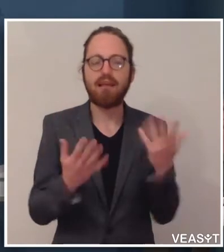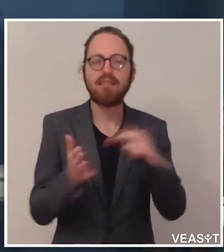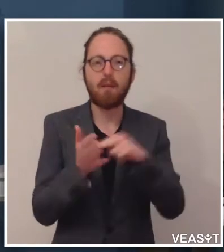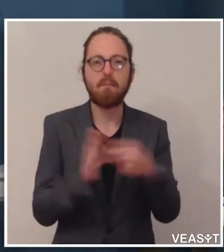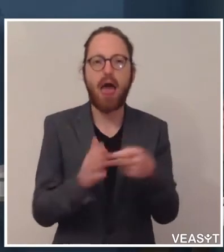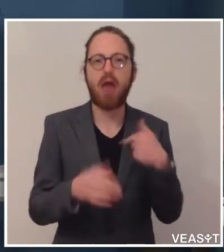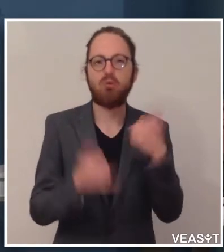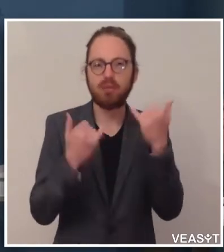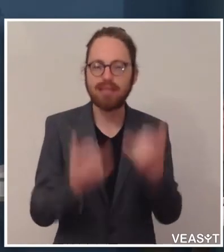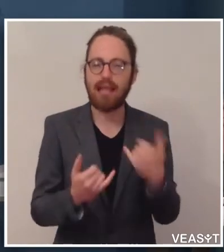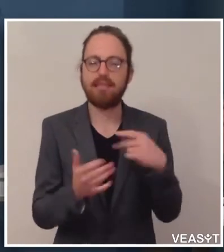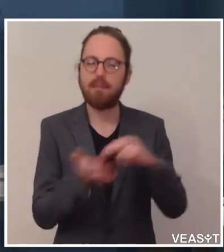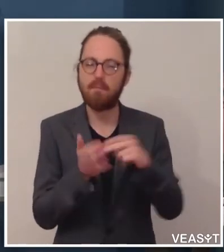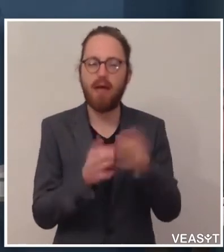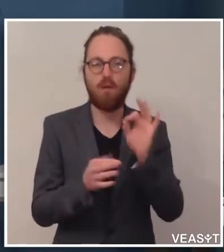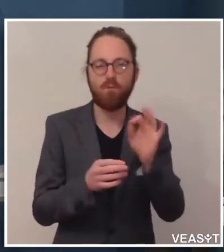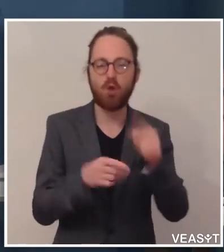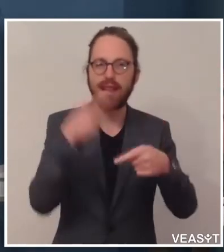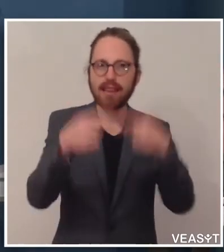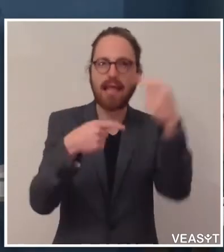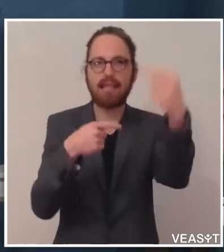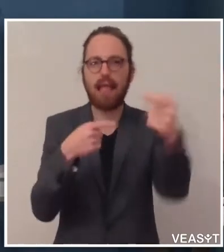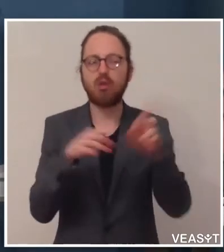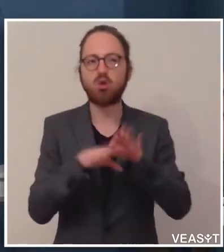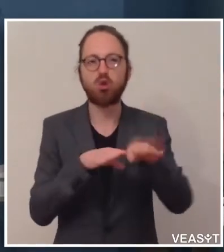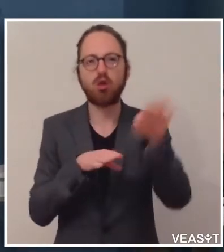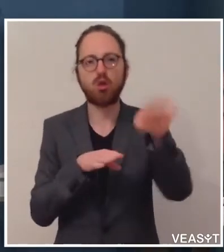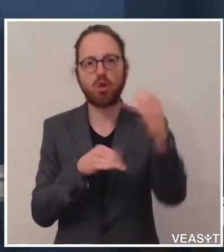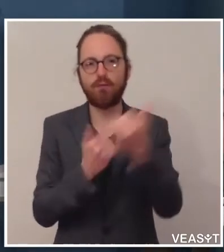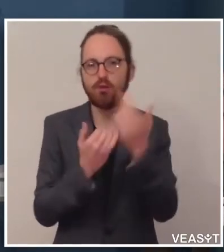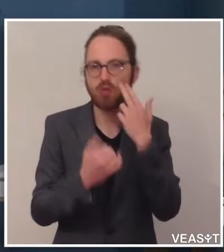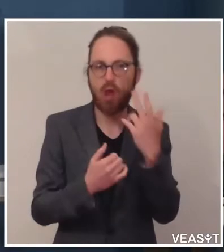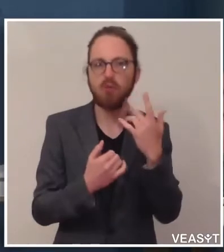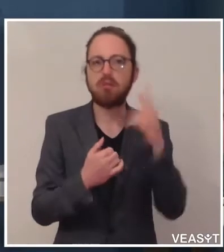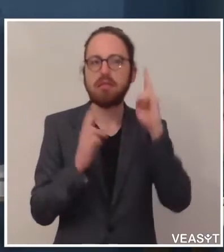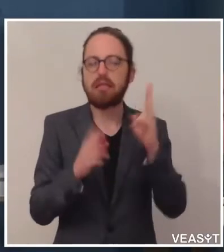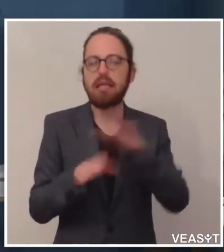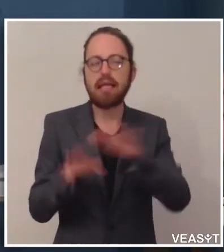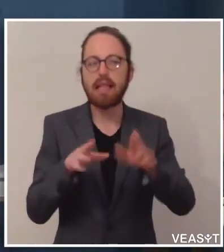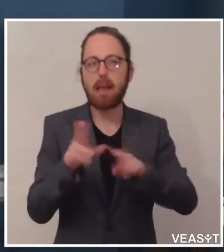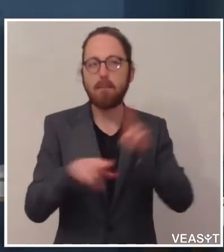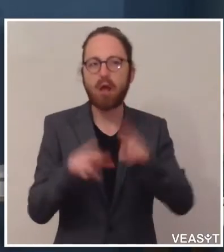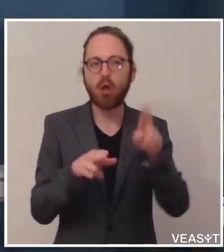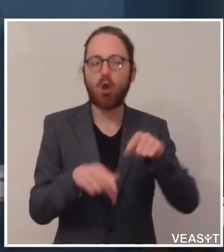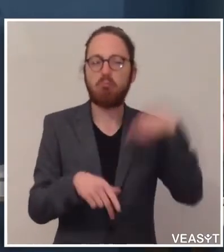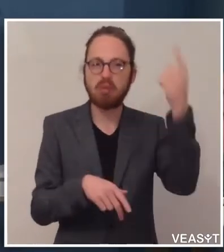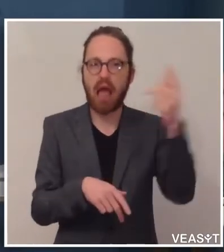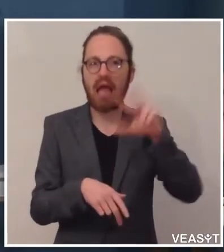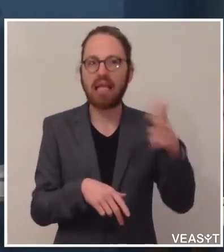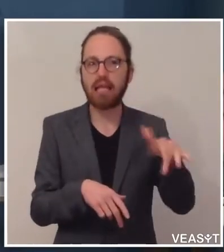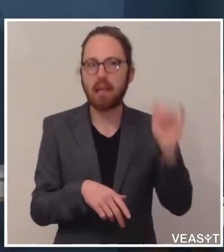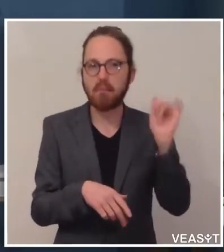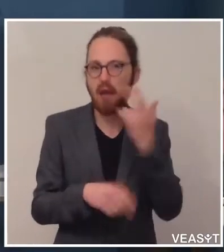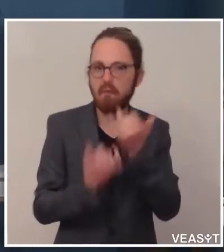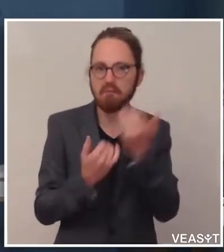beim Planen sind für die nächsten Schritte. Das heißt, wie kann Kinderbetreuung nach dem 3. Mai ausschauen, beziehungsweise auch